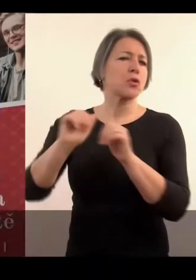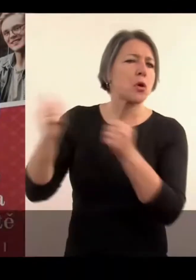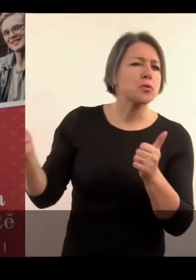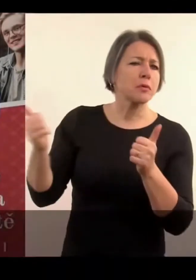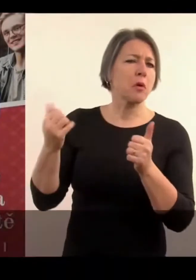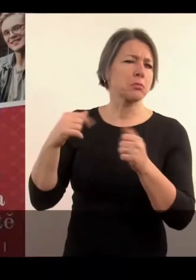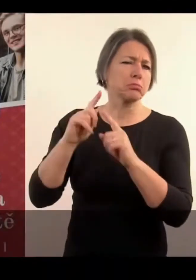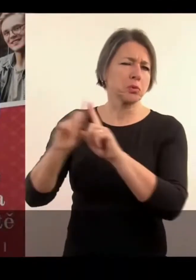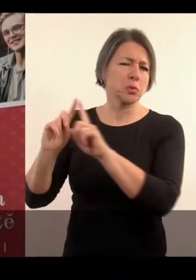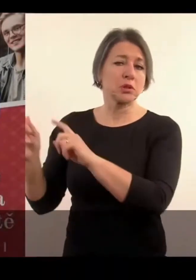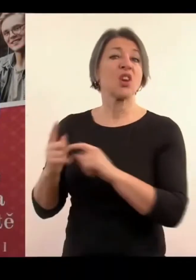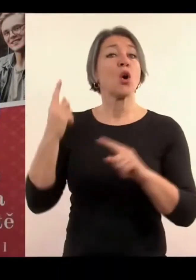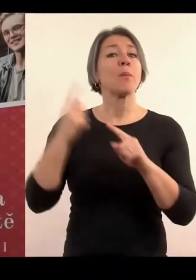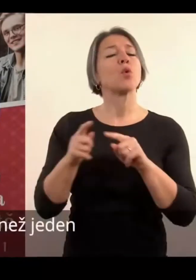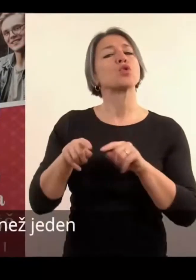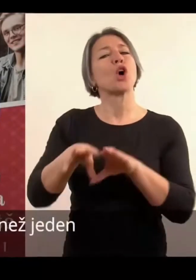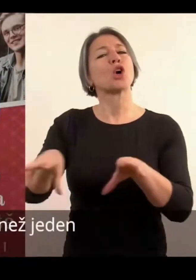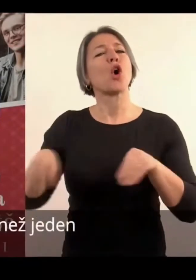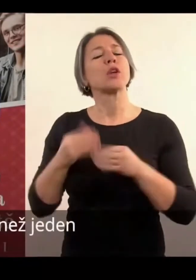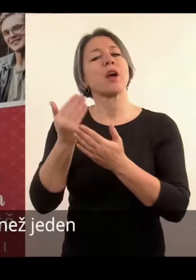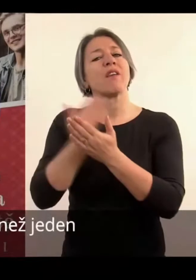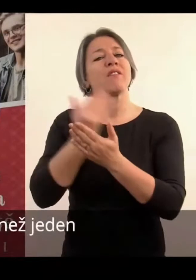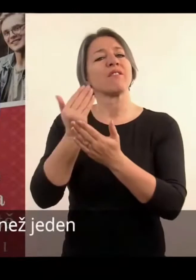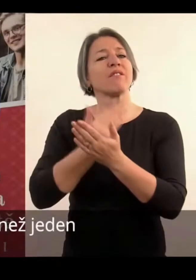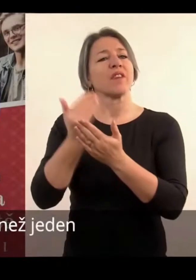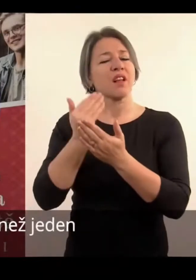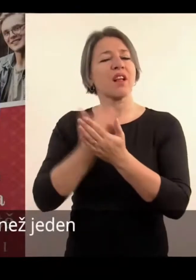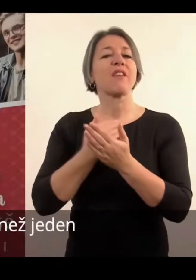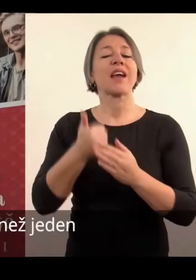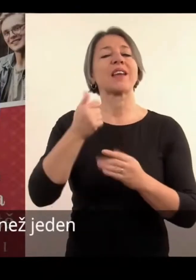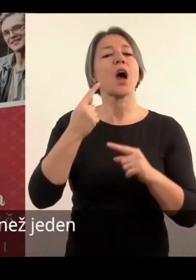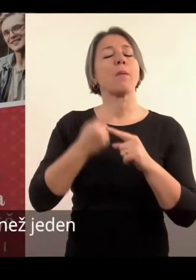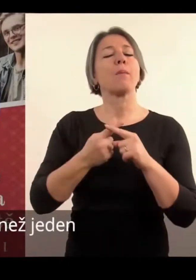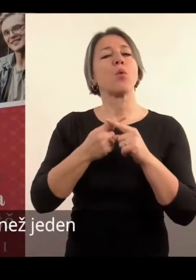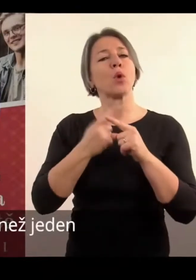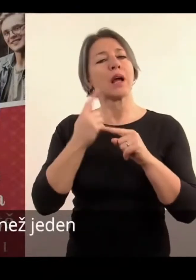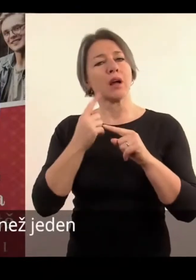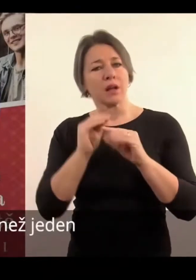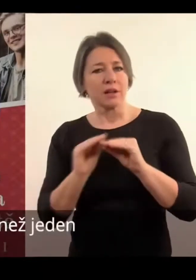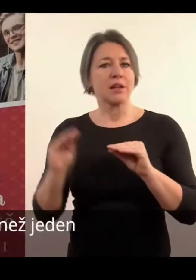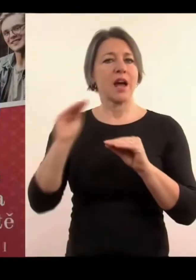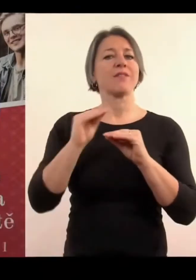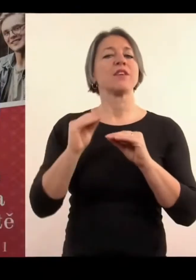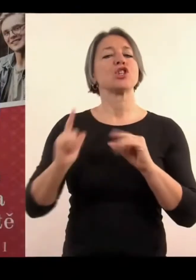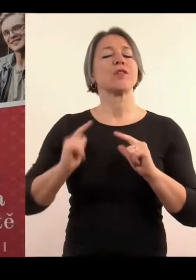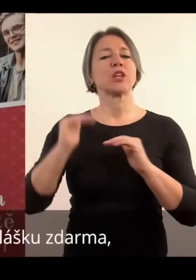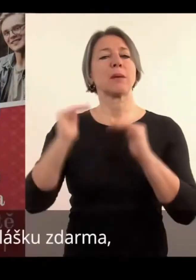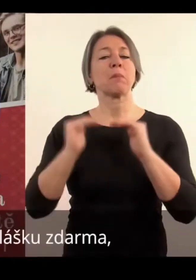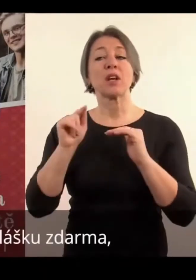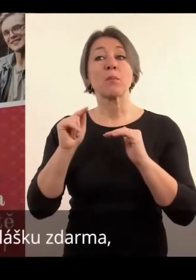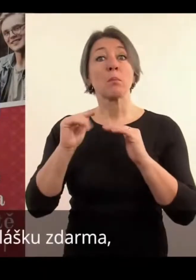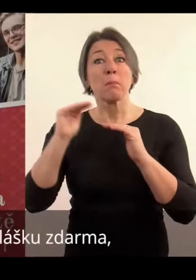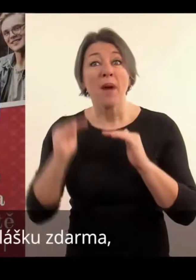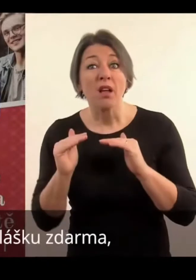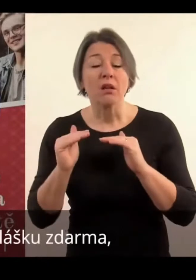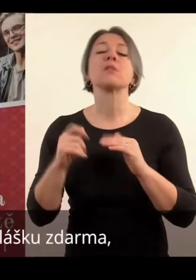příjem jejich domácnosti je nižší než 1,5 násobek životního minima. Takže pokud byste měli o